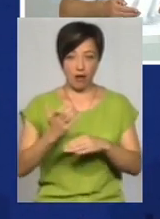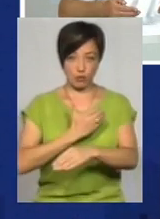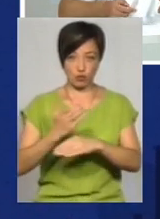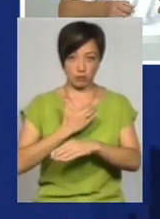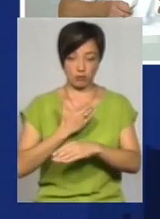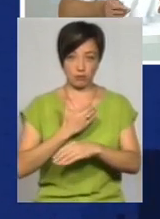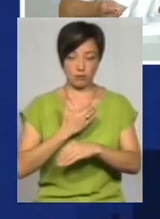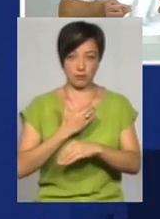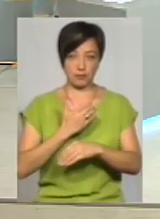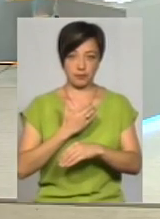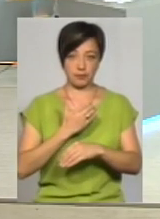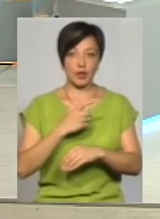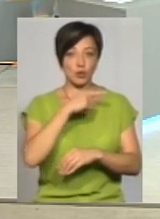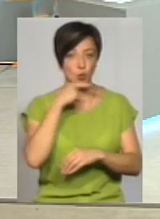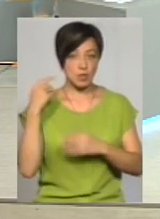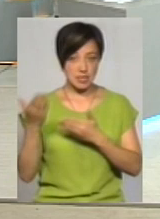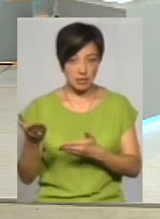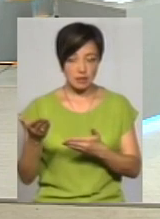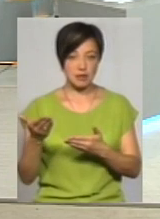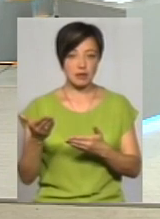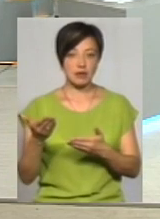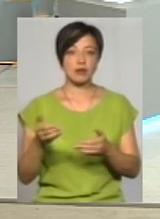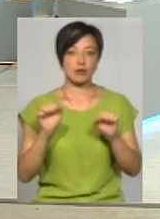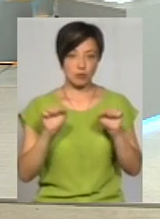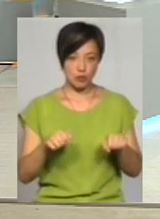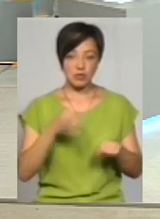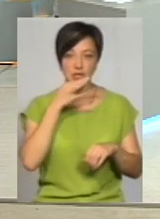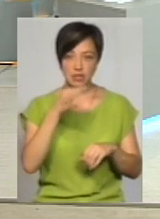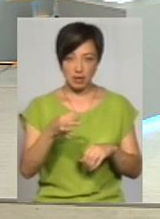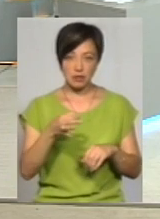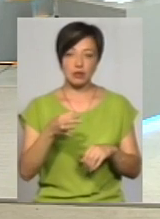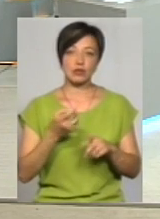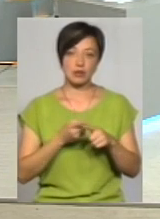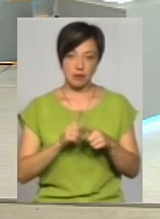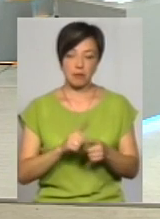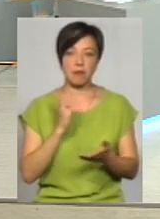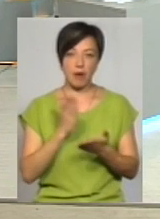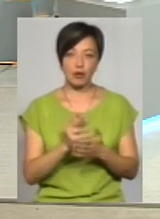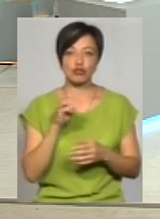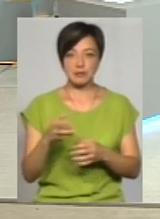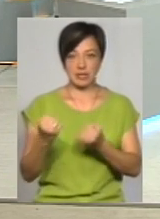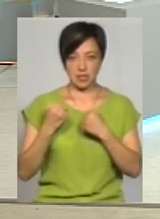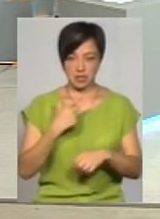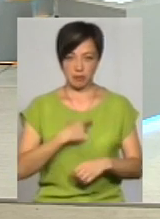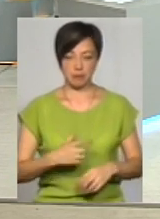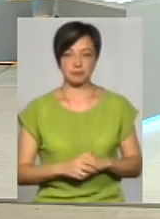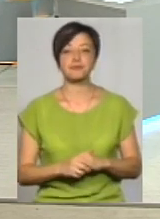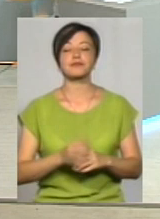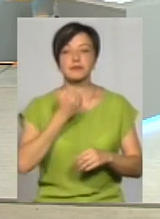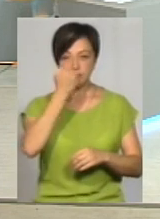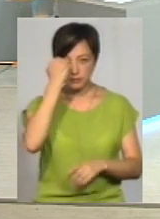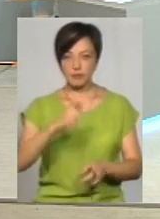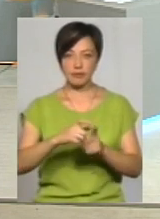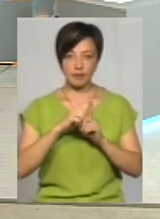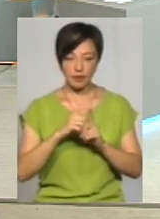газу з Росії, не зможу твердо сказати, що ми маємо чим-то питати. Дякую вам за відповідь. І